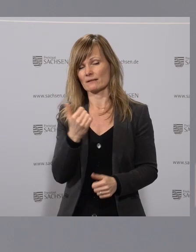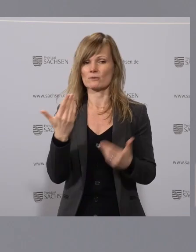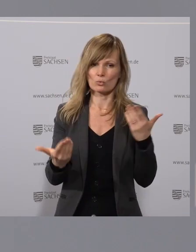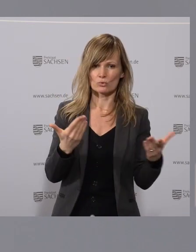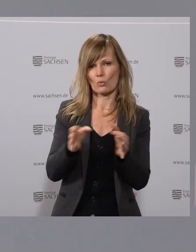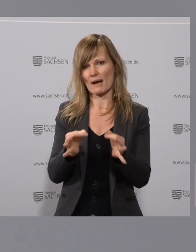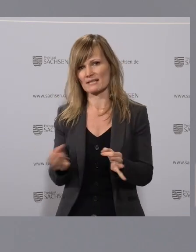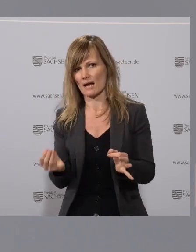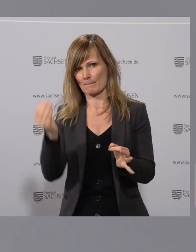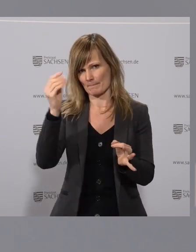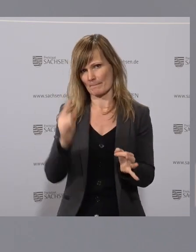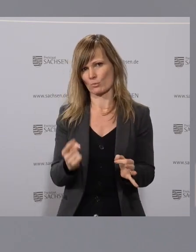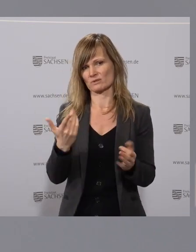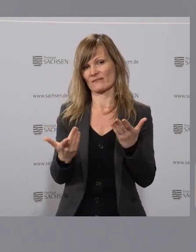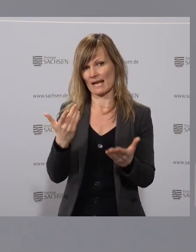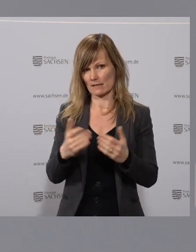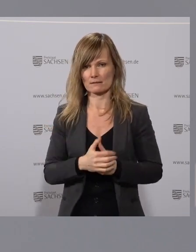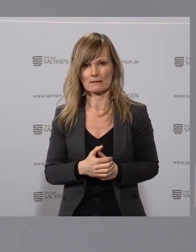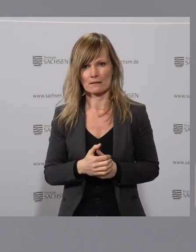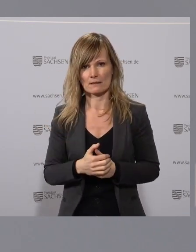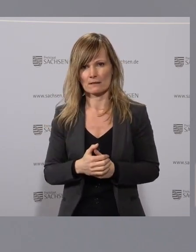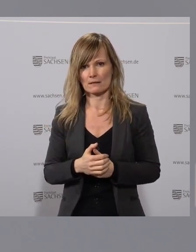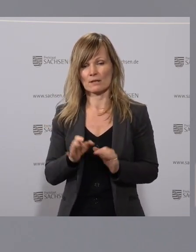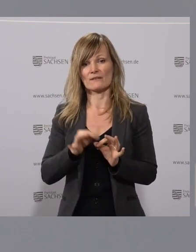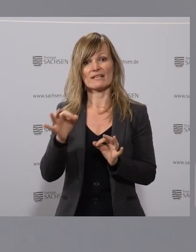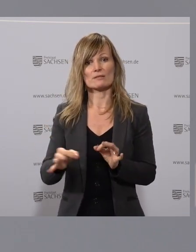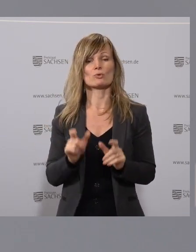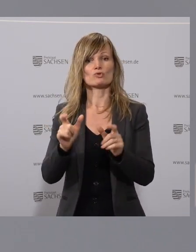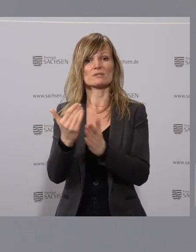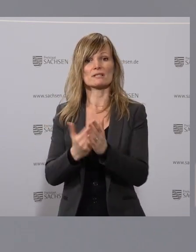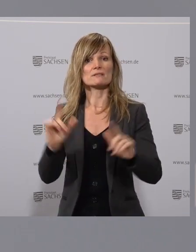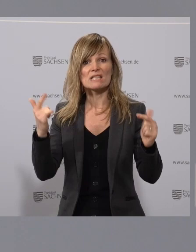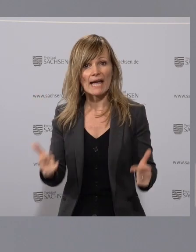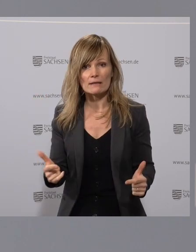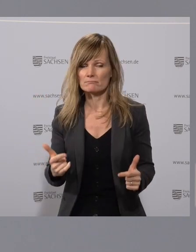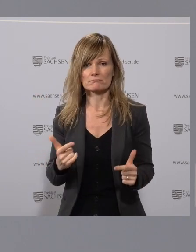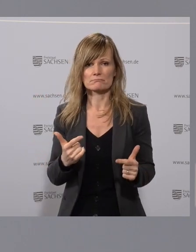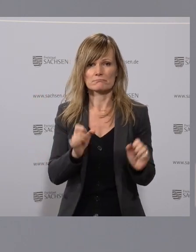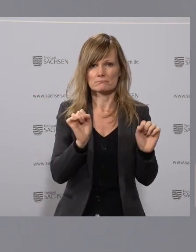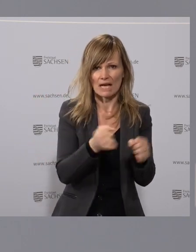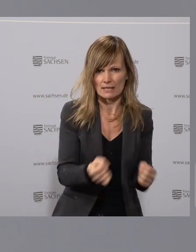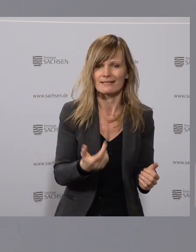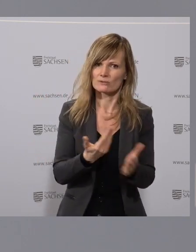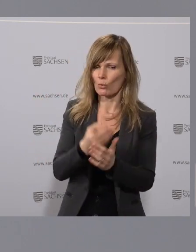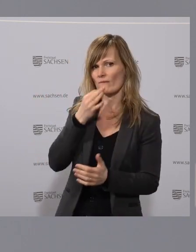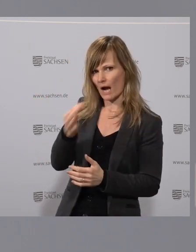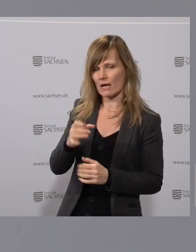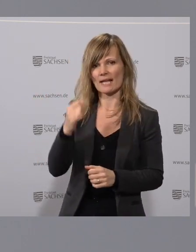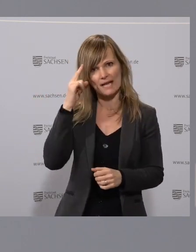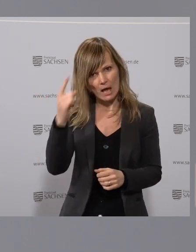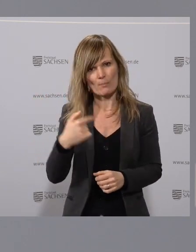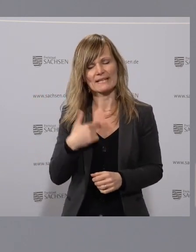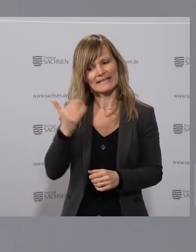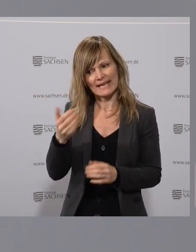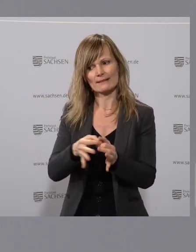oder andere Maßnahme einführen. Wenn es kein Infektionsschutzgesetz gibt, können wir das nicht. Und das ist die Frage, die steht. Sie können mir glauben, dass